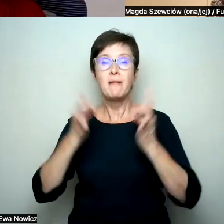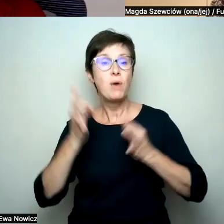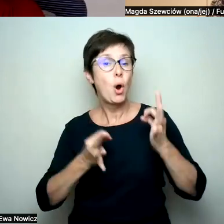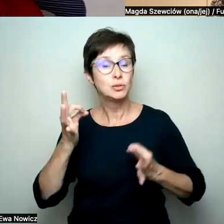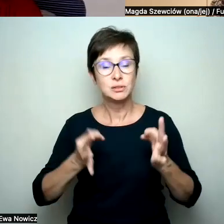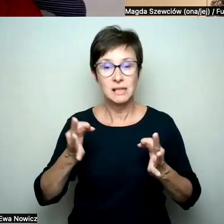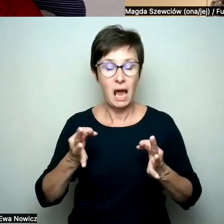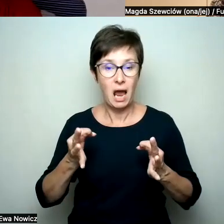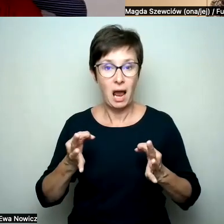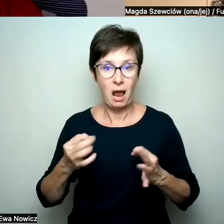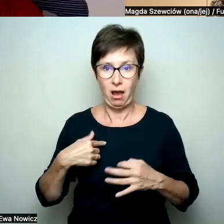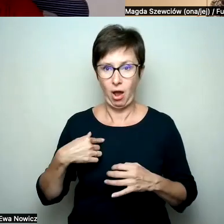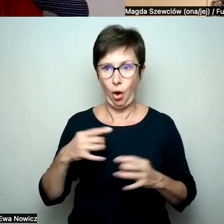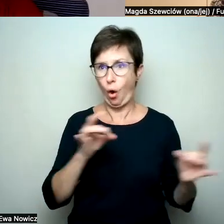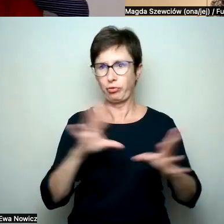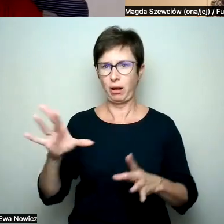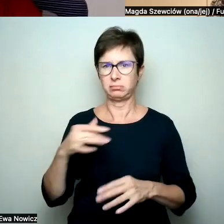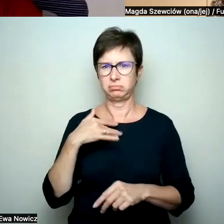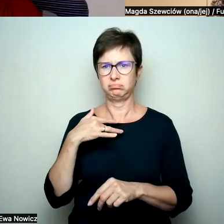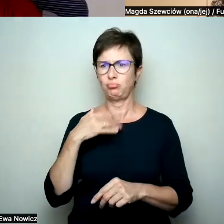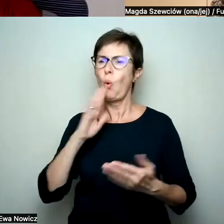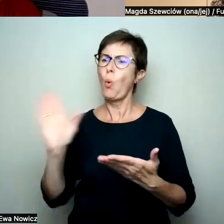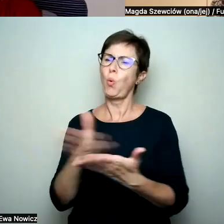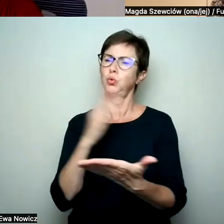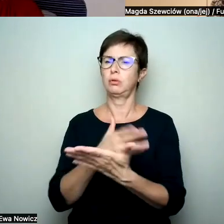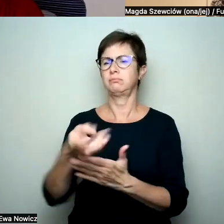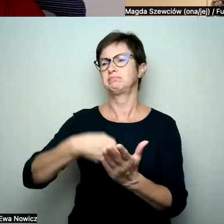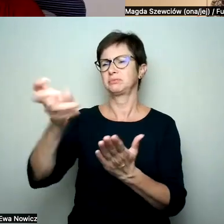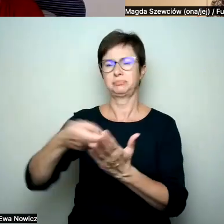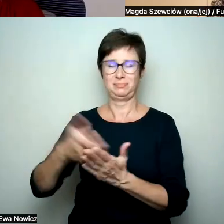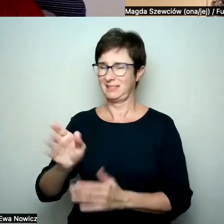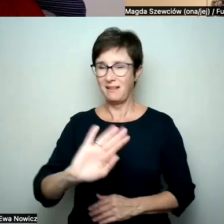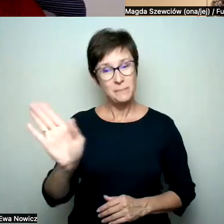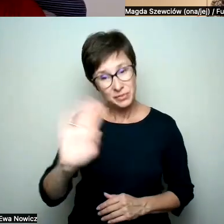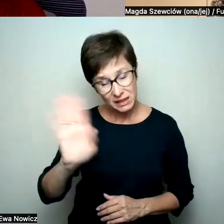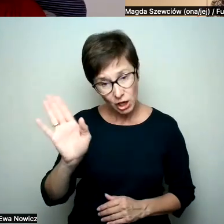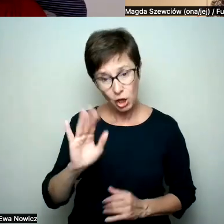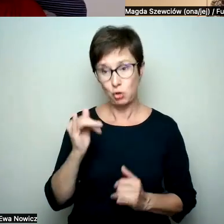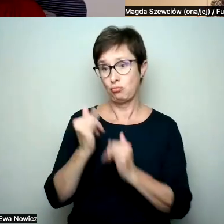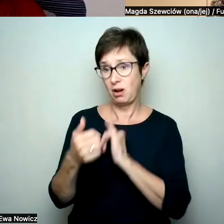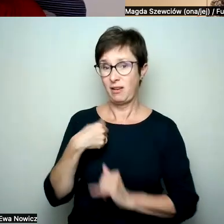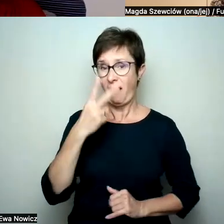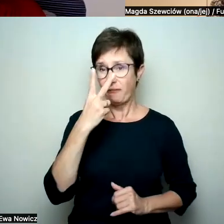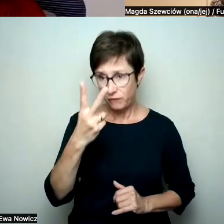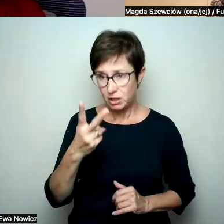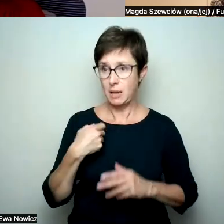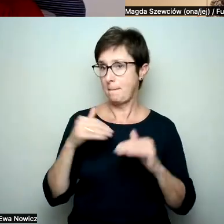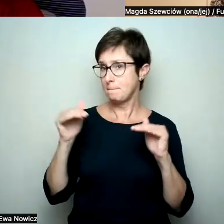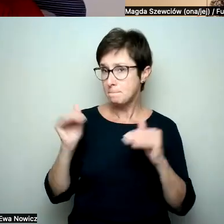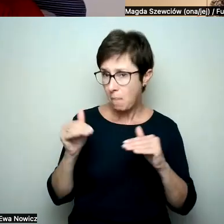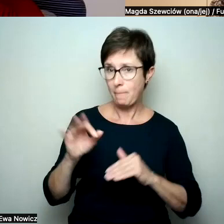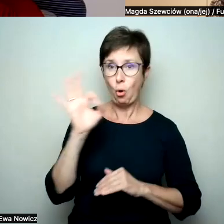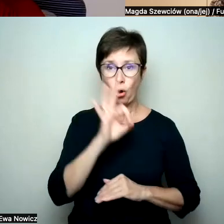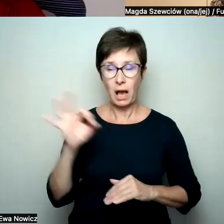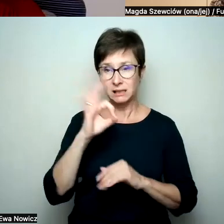ja od razu je neguję i kasuję taką osobę, tylko jeśli widzę, że jest przestrzeń do dyskusji, to